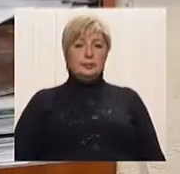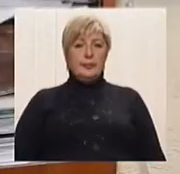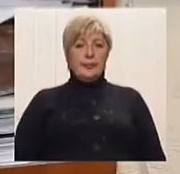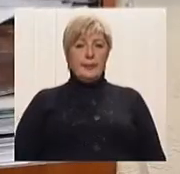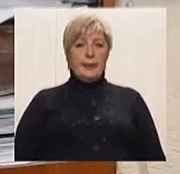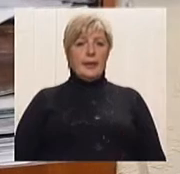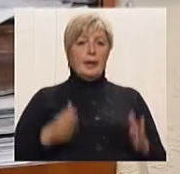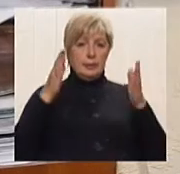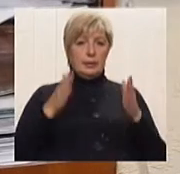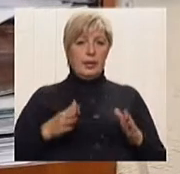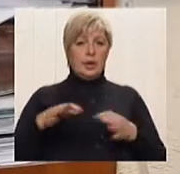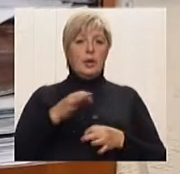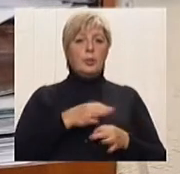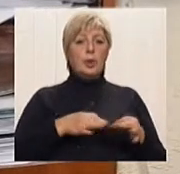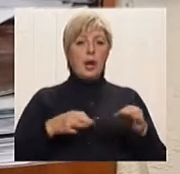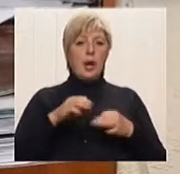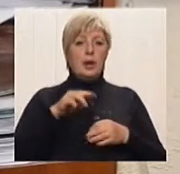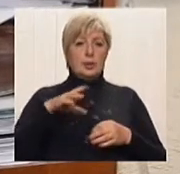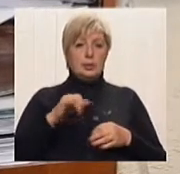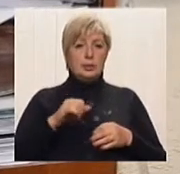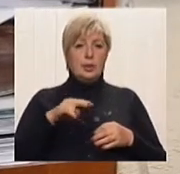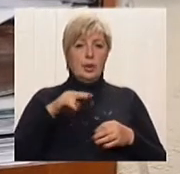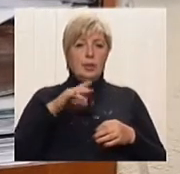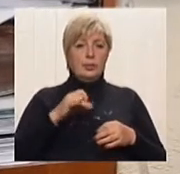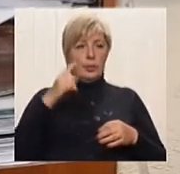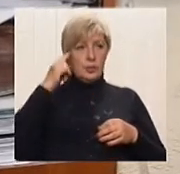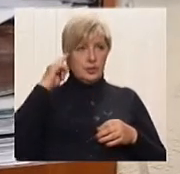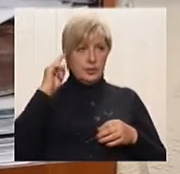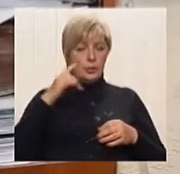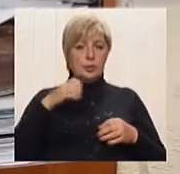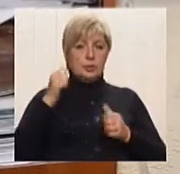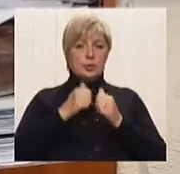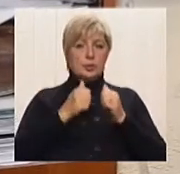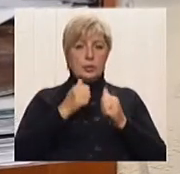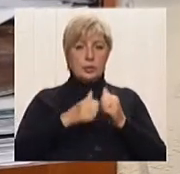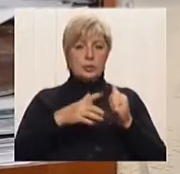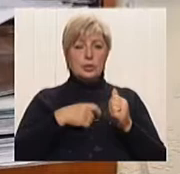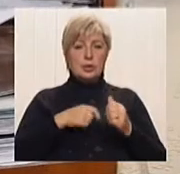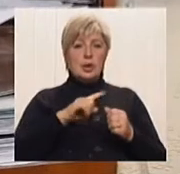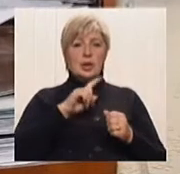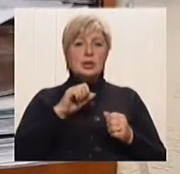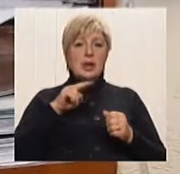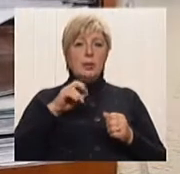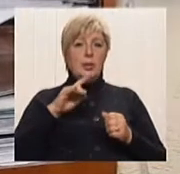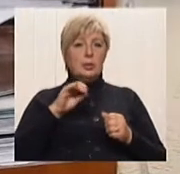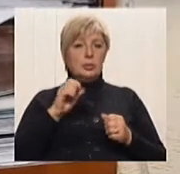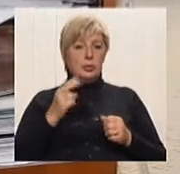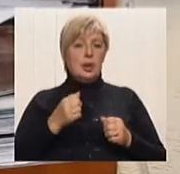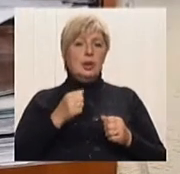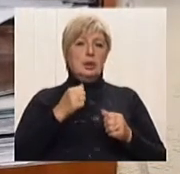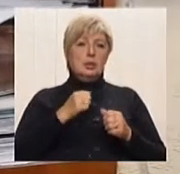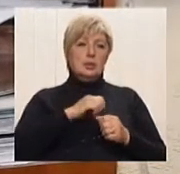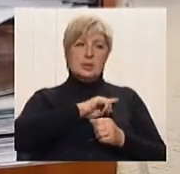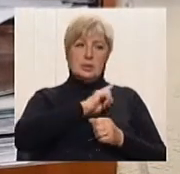В рамках проєкту «Правосвідомість кожного за порука сильної та спроможної громади Дніпра»